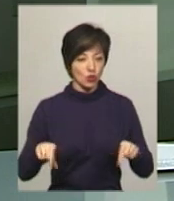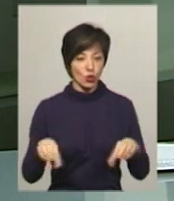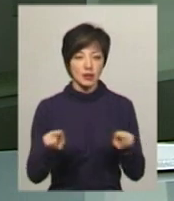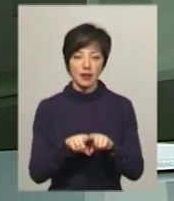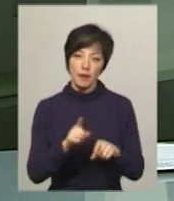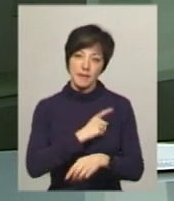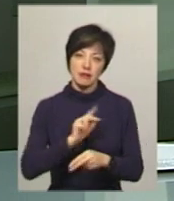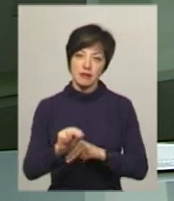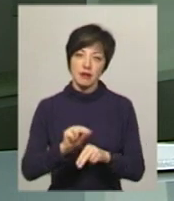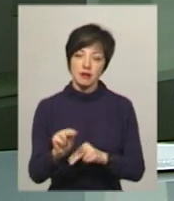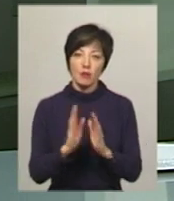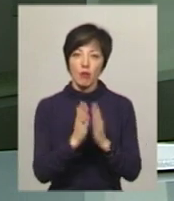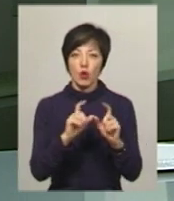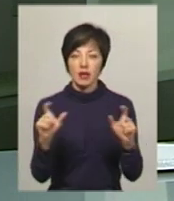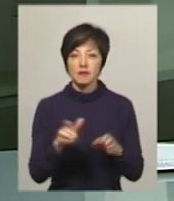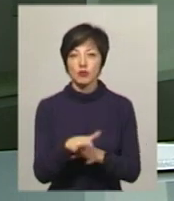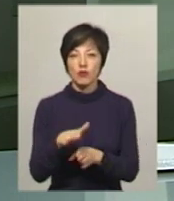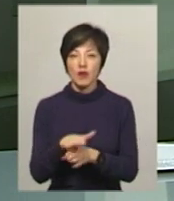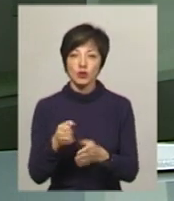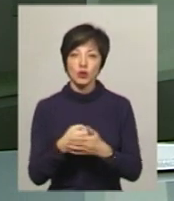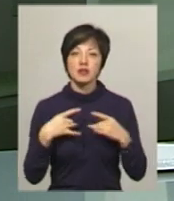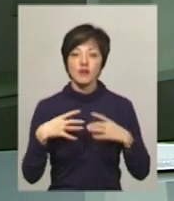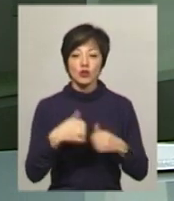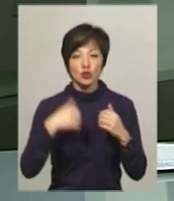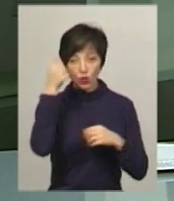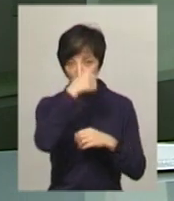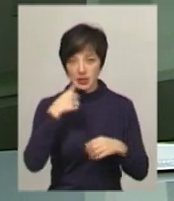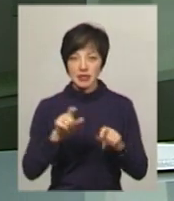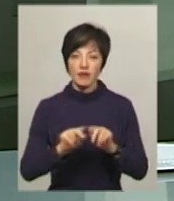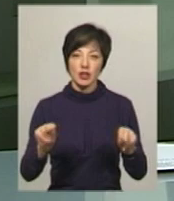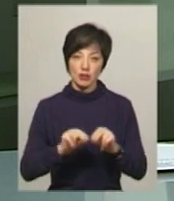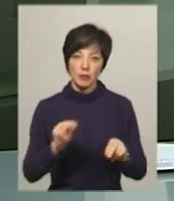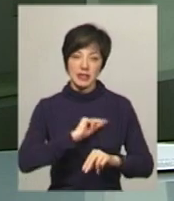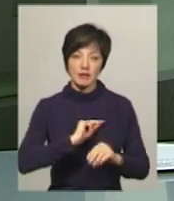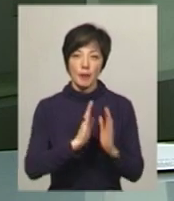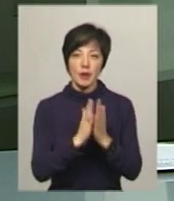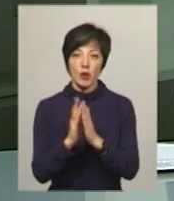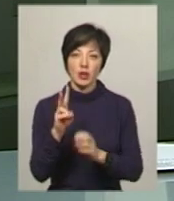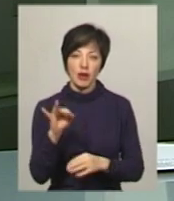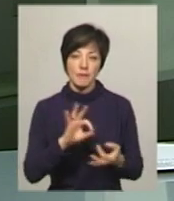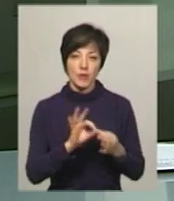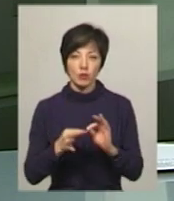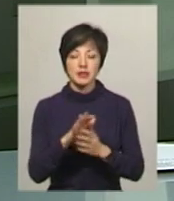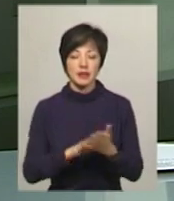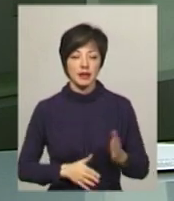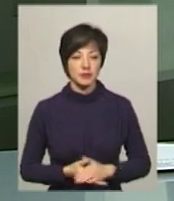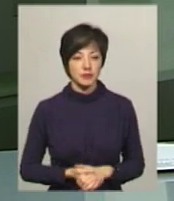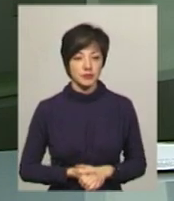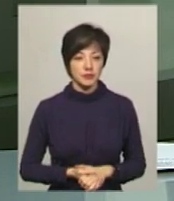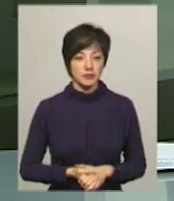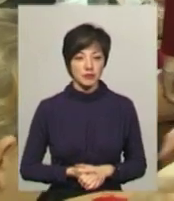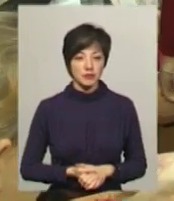Такі майстер-класи у книгозбірні відбуваються до свят щорічно за викладачів – працівники бібліотеки. Подробиці далі у сюжеті.